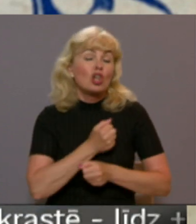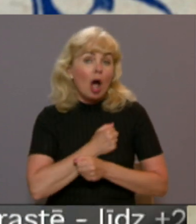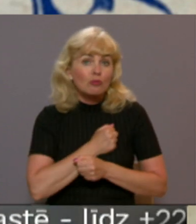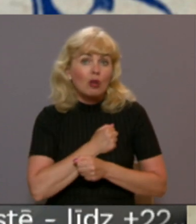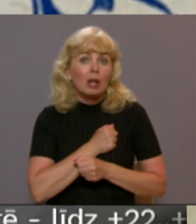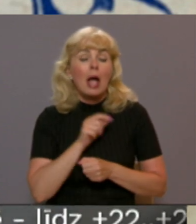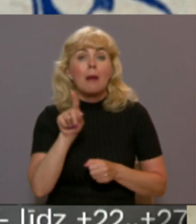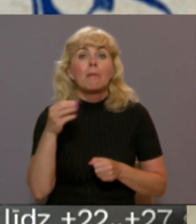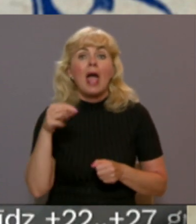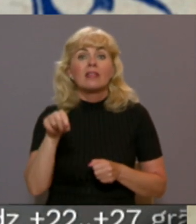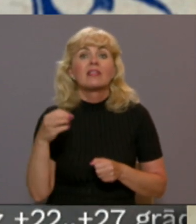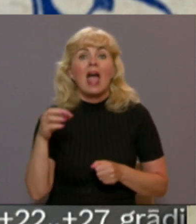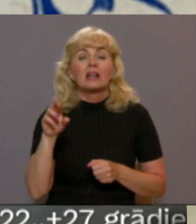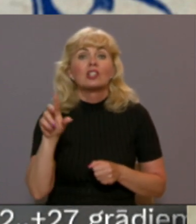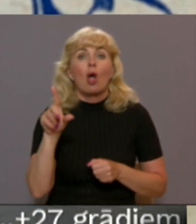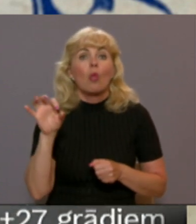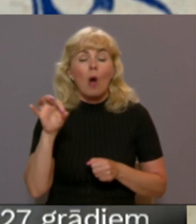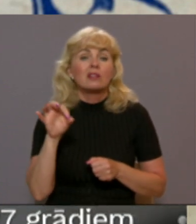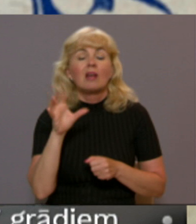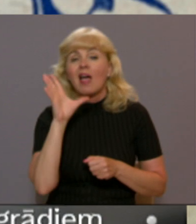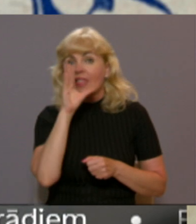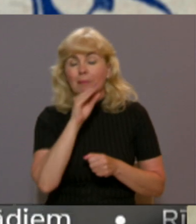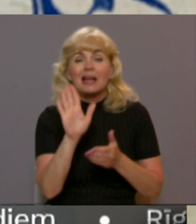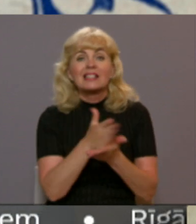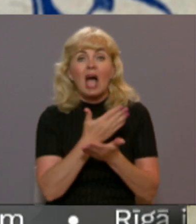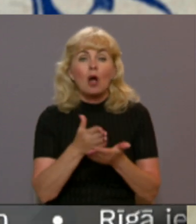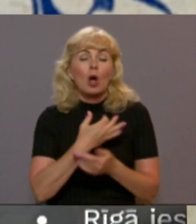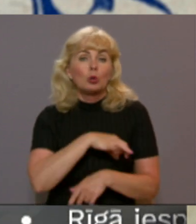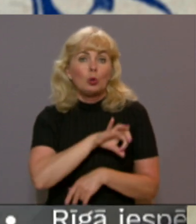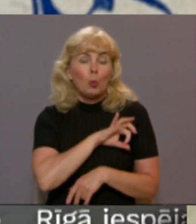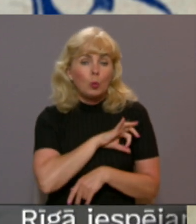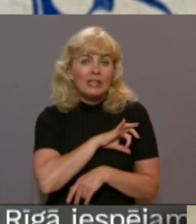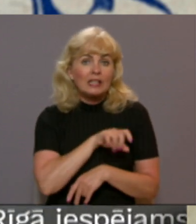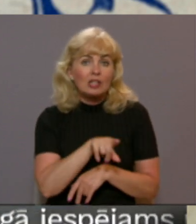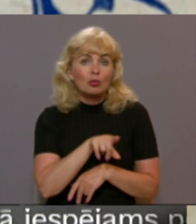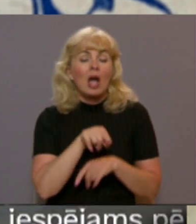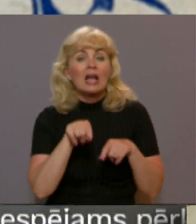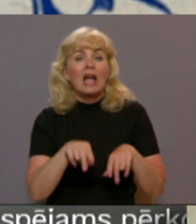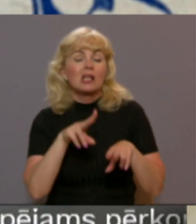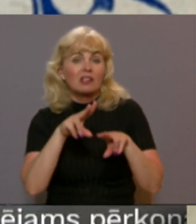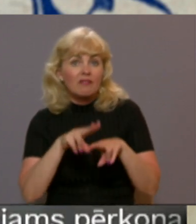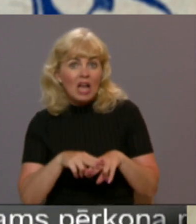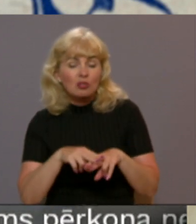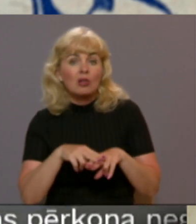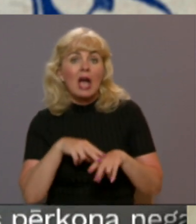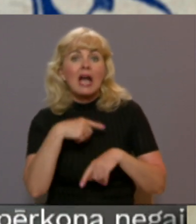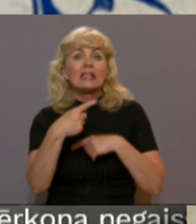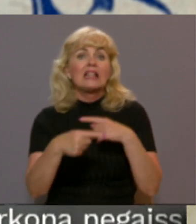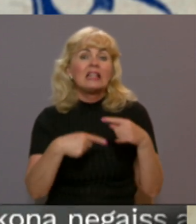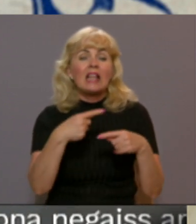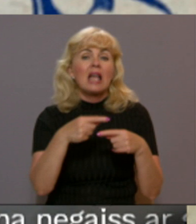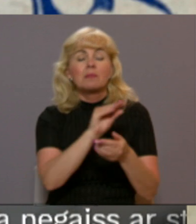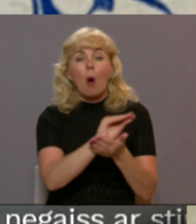Pīters Lots napaspēja juridiski sākvārtot to cilvspējas lītas testamenta veidā.